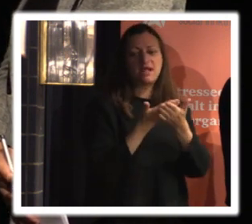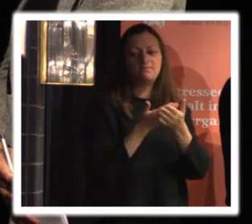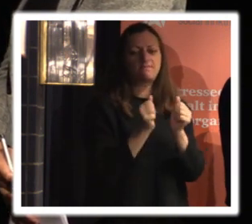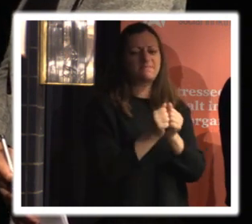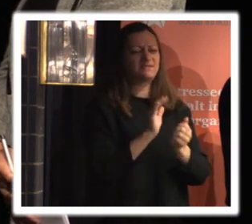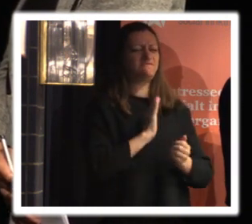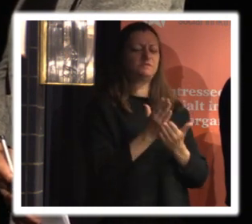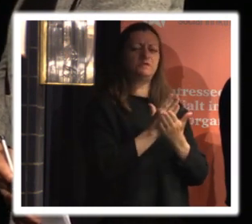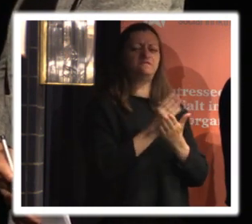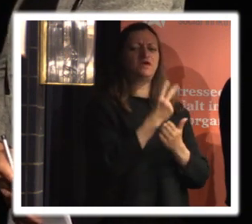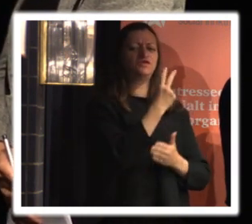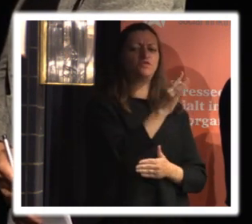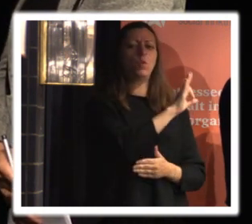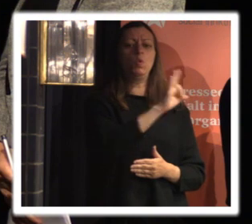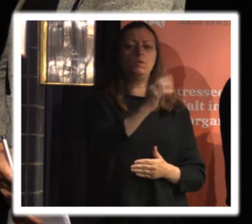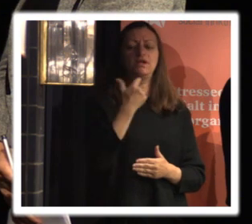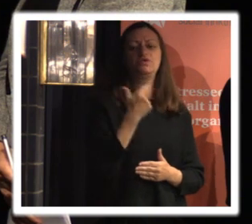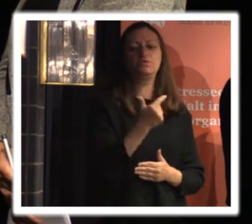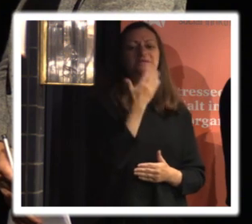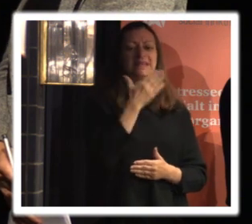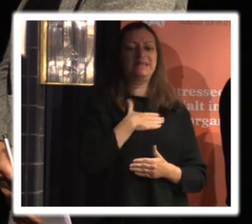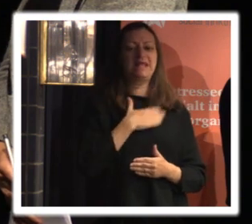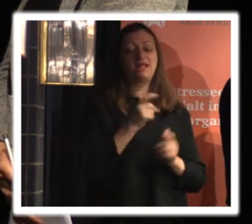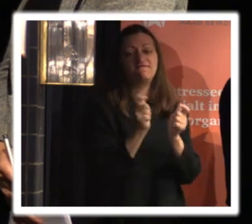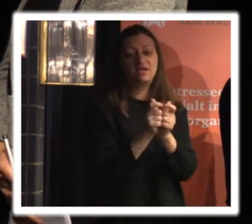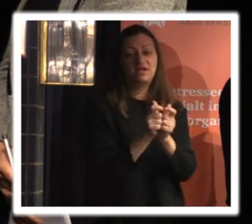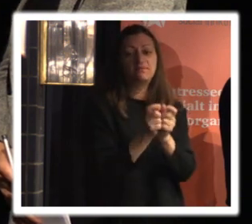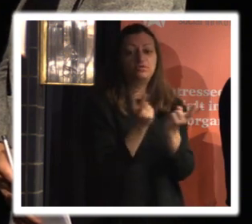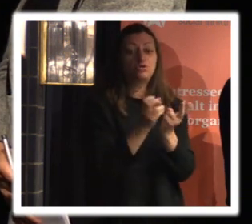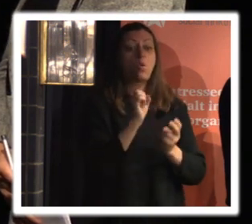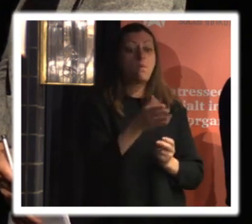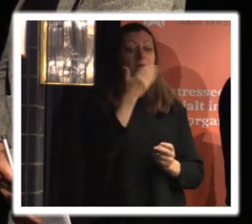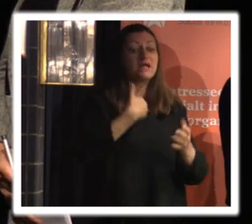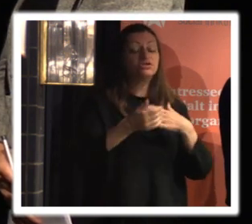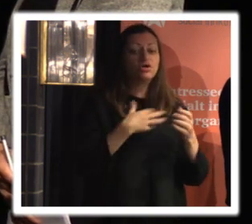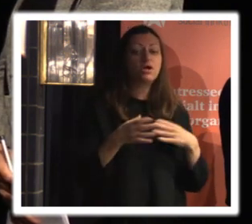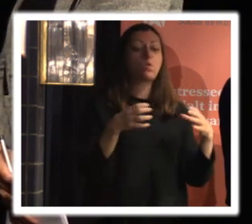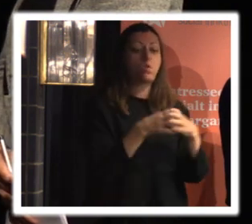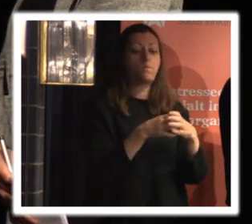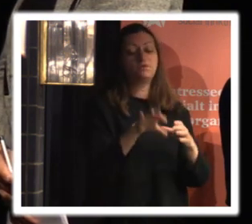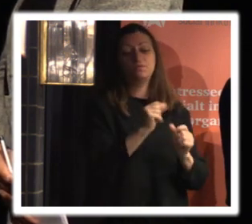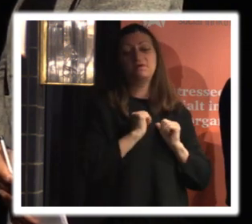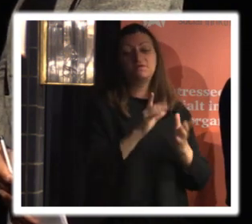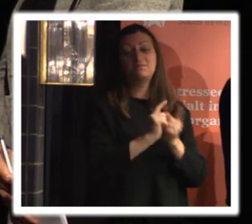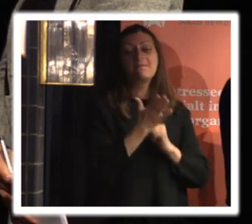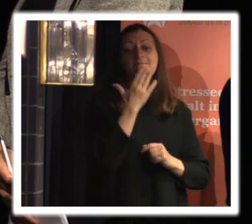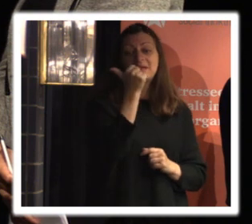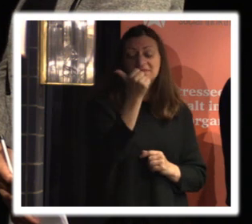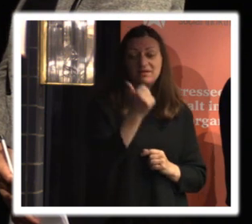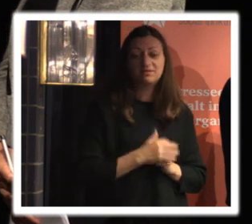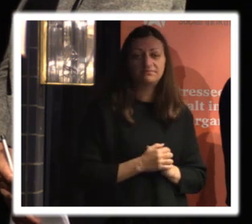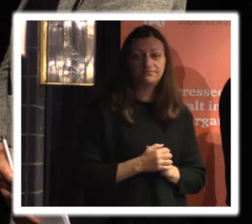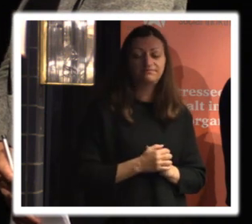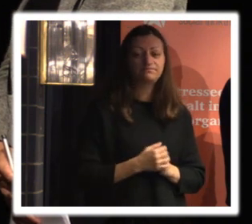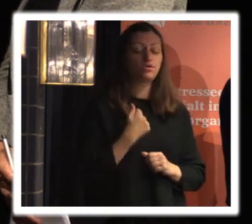200 000 ideella föreningar eller någonting så om vi kan göra tillsammans så är det ju klart att det är bättre och där så har ju tycker jag då